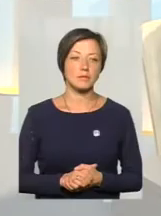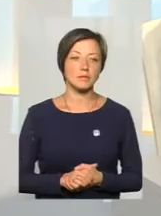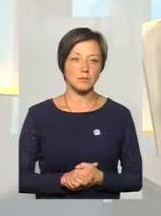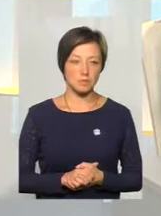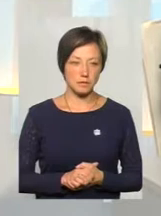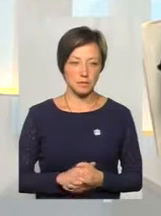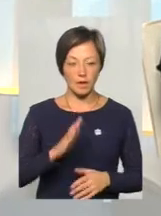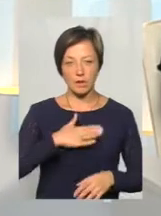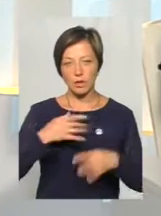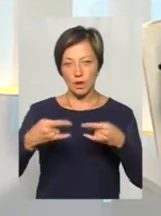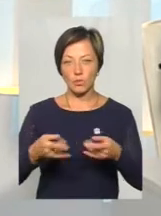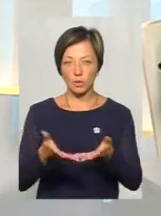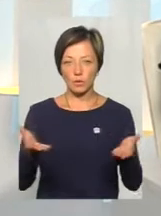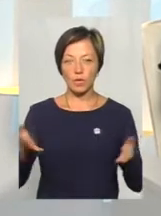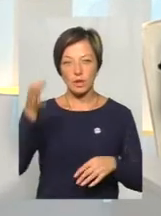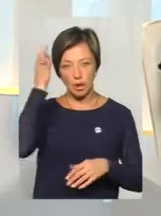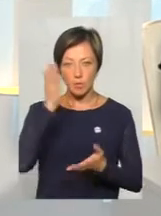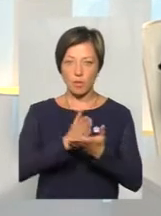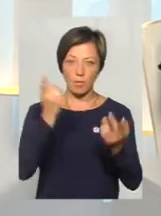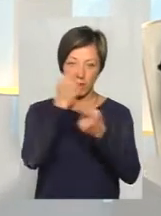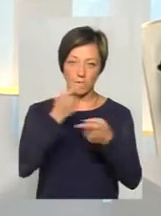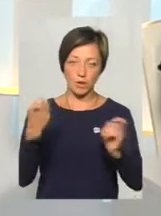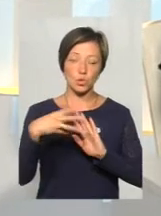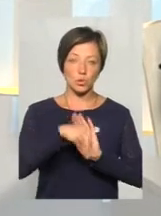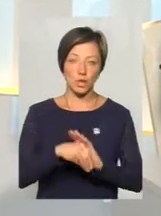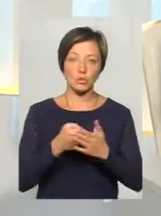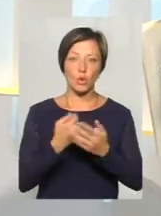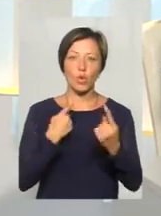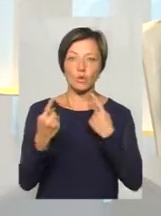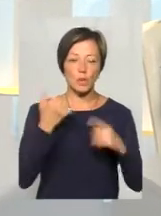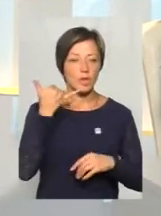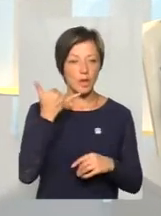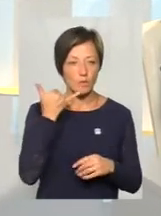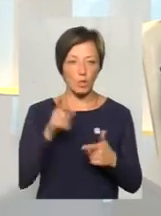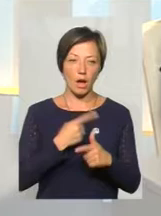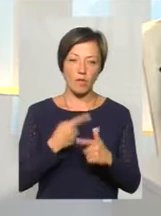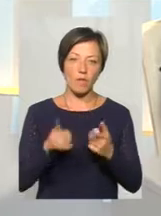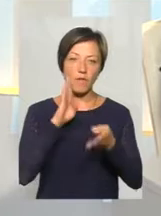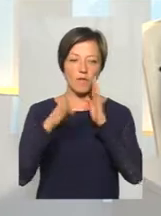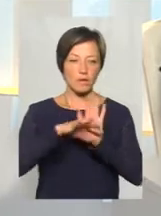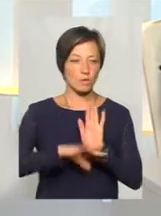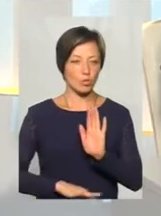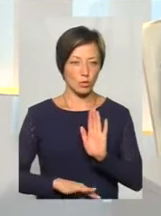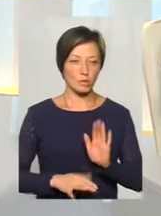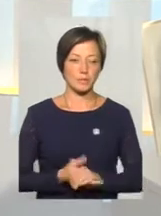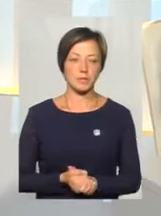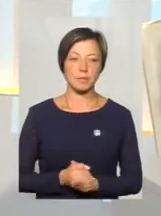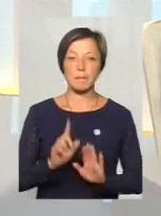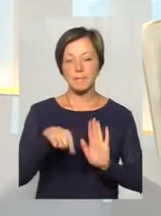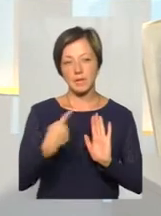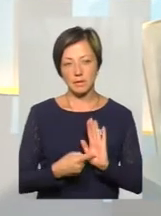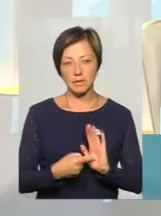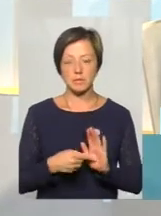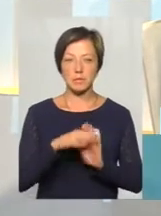Наші аудиторії, нагадую, що ми працюємо у прямому ефірі, тому долучайтеся до розмови телефоном або у соцмережі Фейсбук. Ставте свої